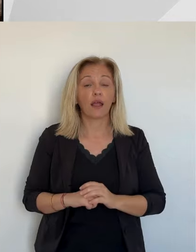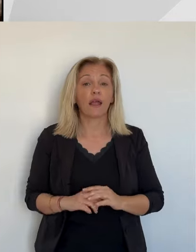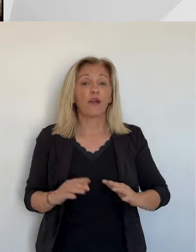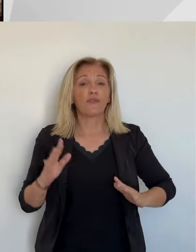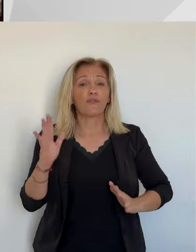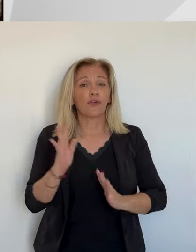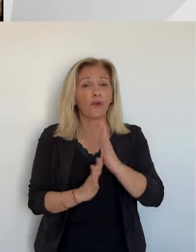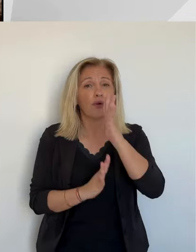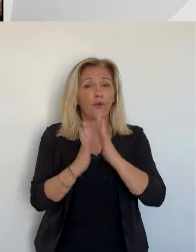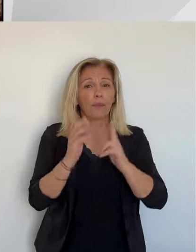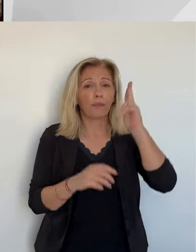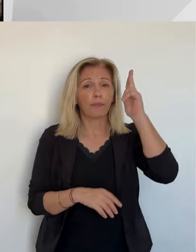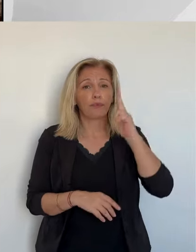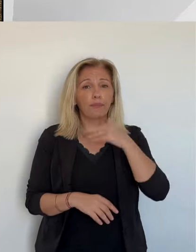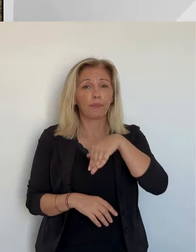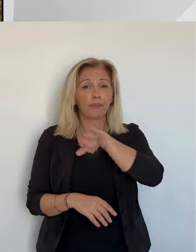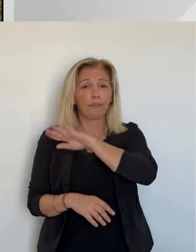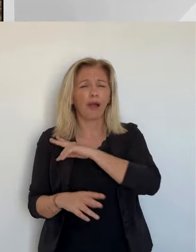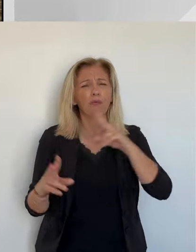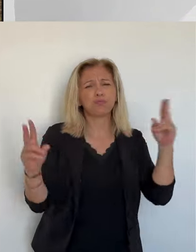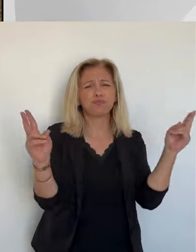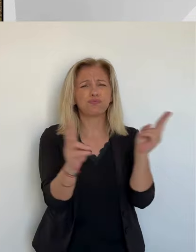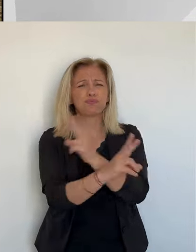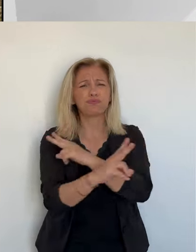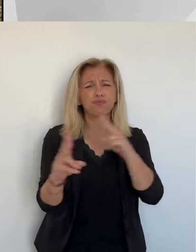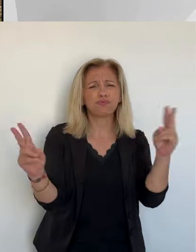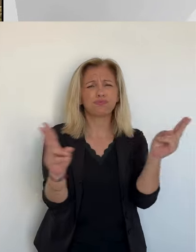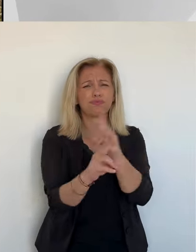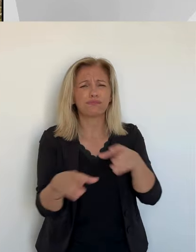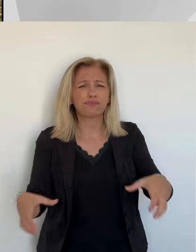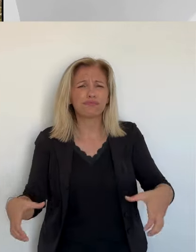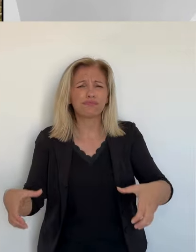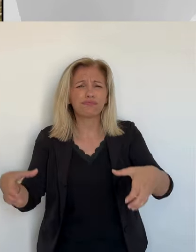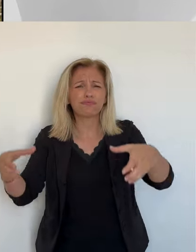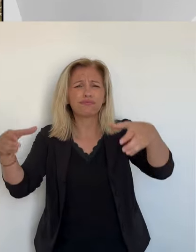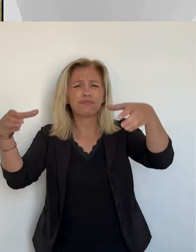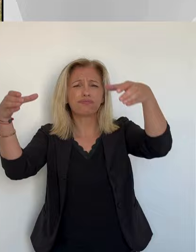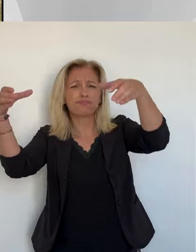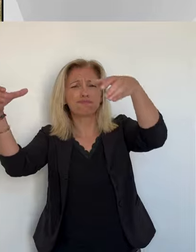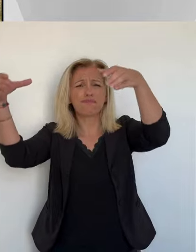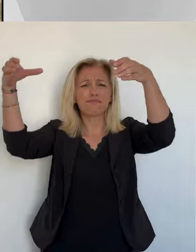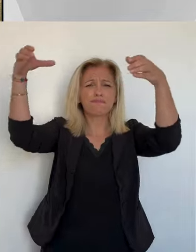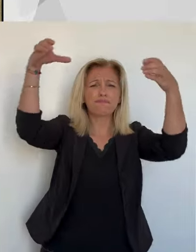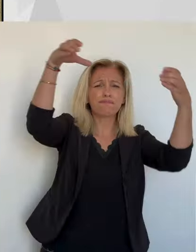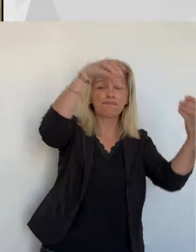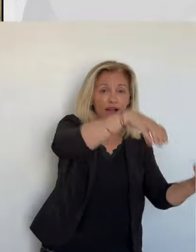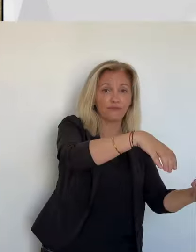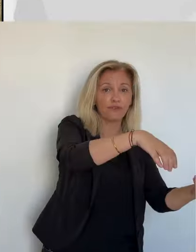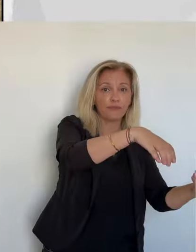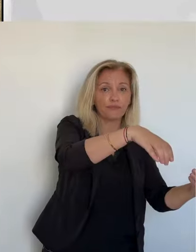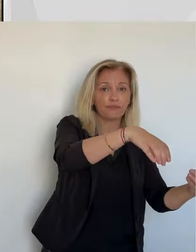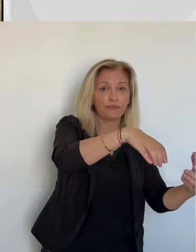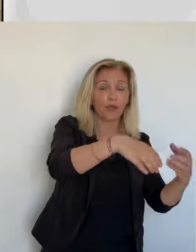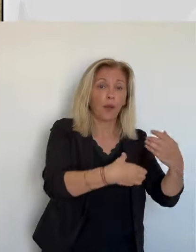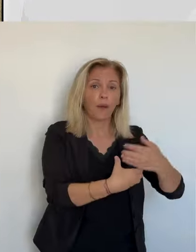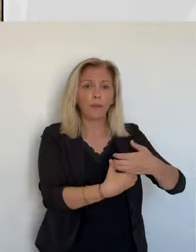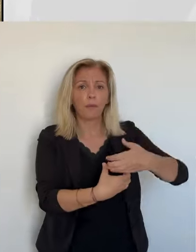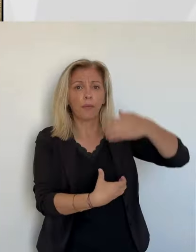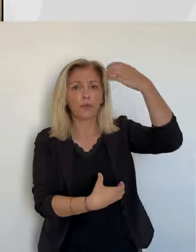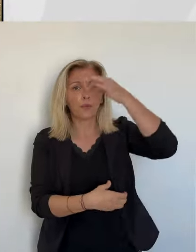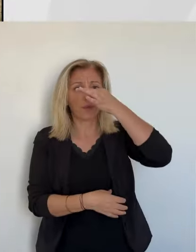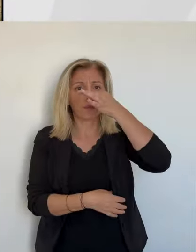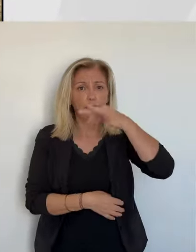essayer de tout remettre en place. L'incendie serait parti de ce pylône EDF, entraîné à terre par une forte rafale de vent.